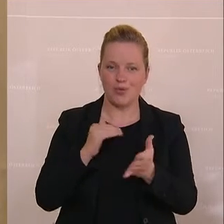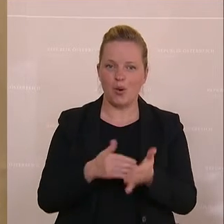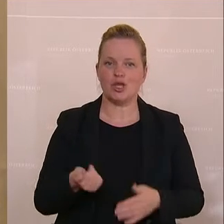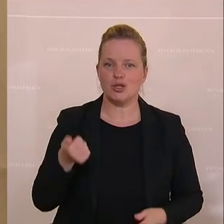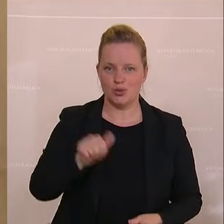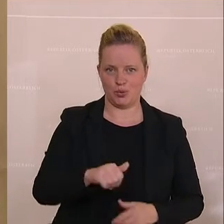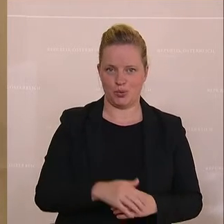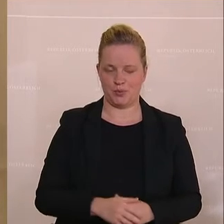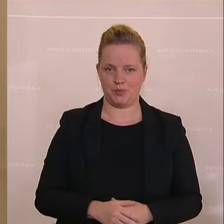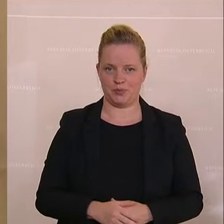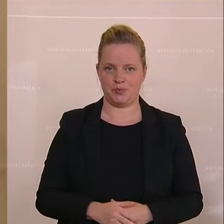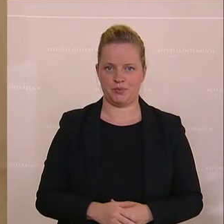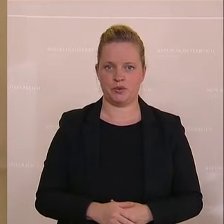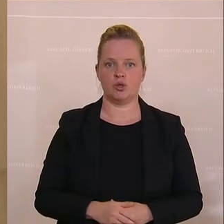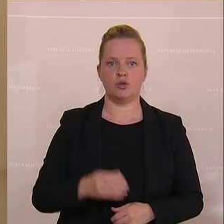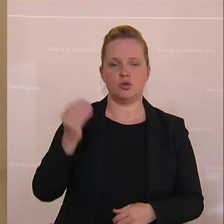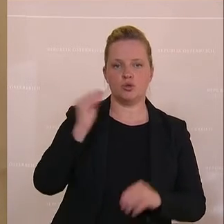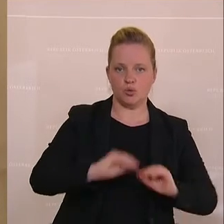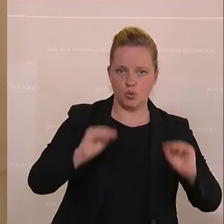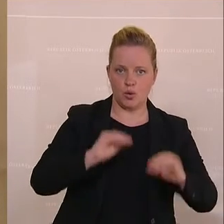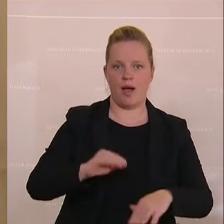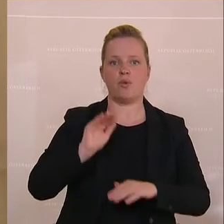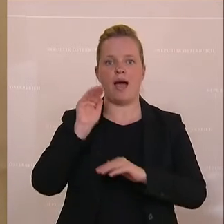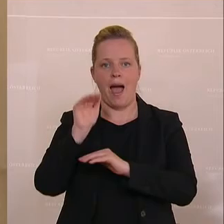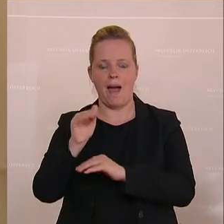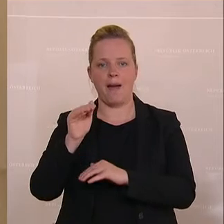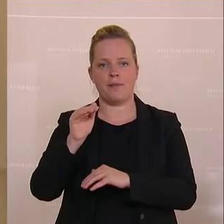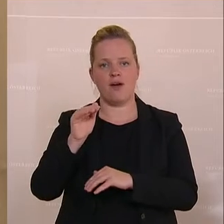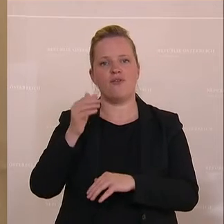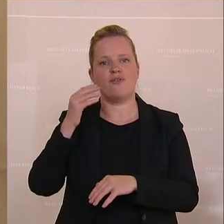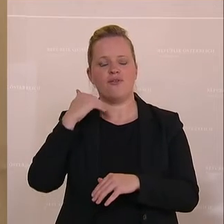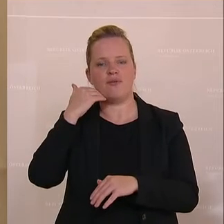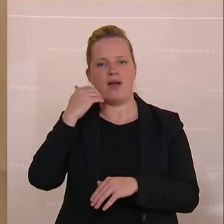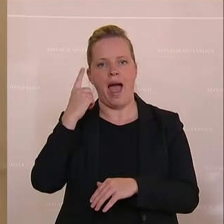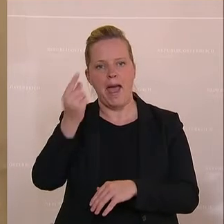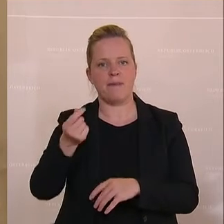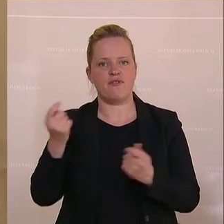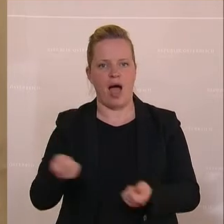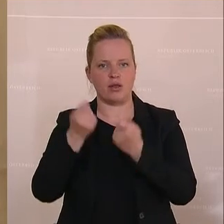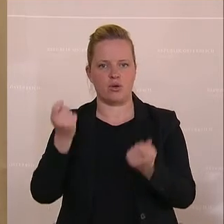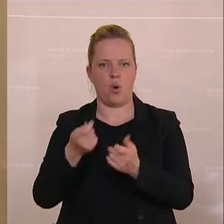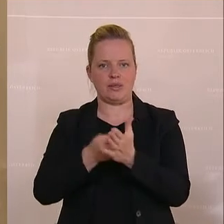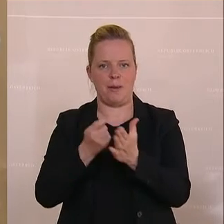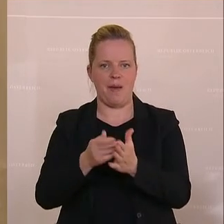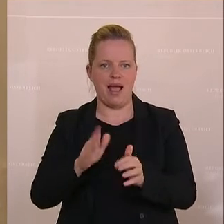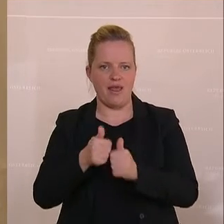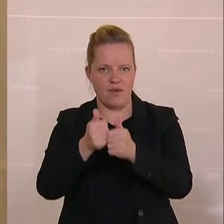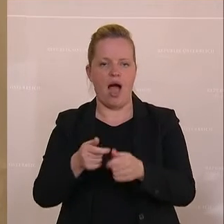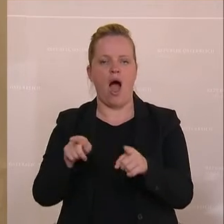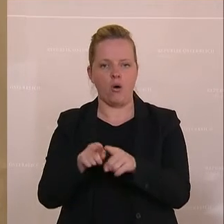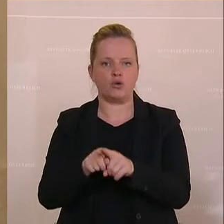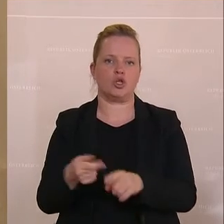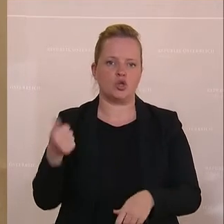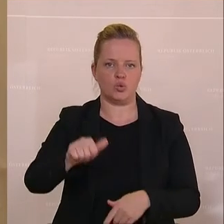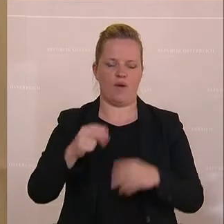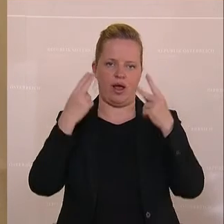und die Fahrtkostenbeihilfe werden zukünftig valorisiert und werden außerordentlich mit September